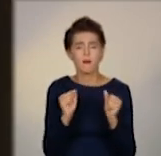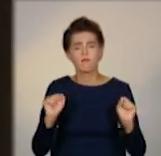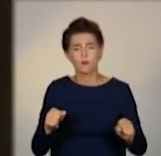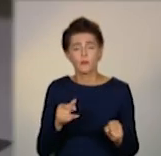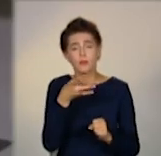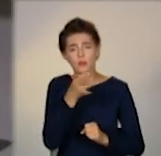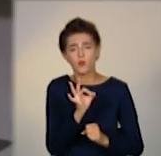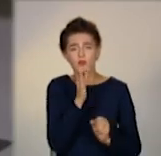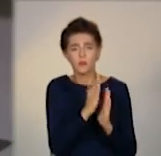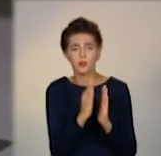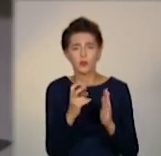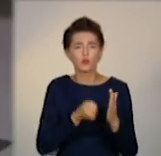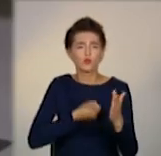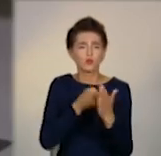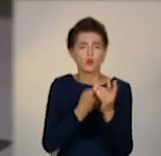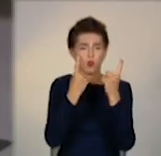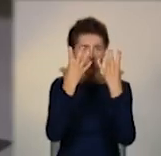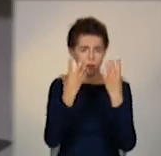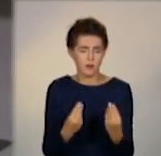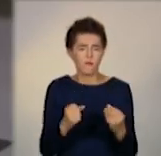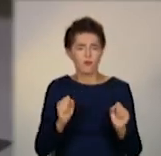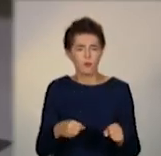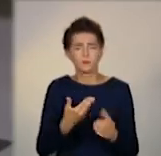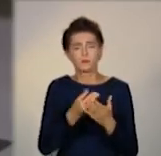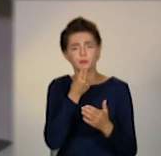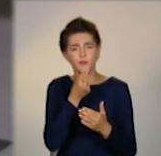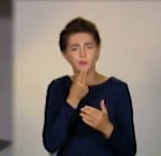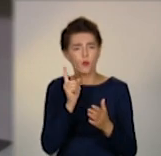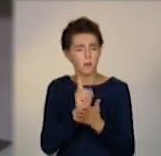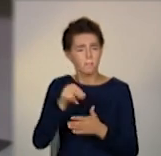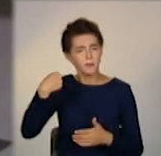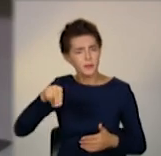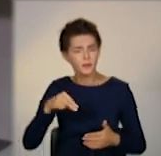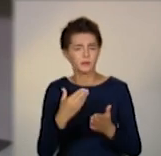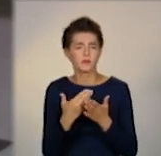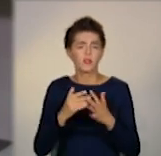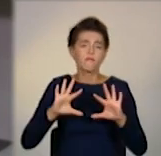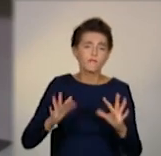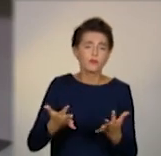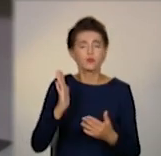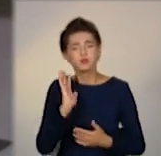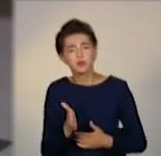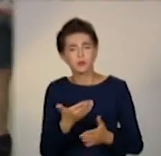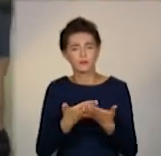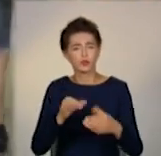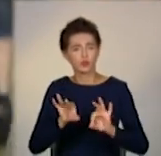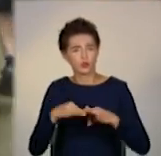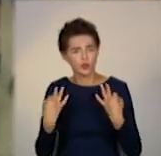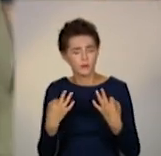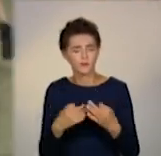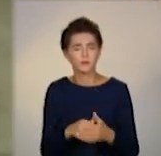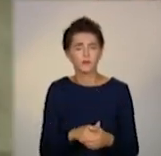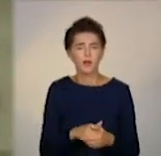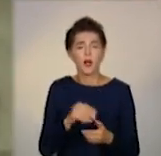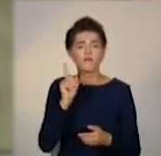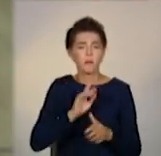час на весь день приводять дітей з перекусом обов'язковим, якщо це буде дозволено. Поки навіть